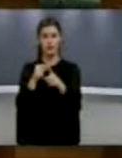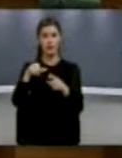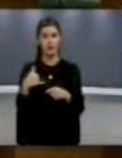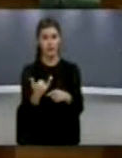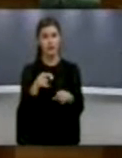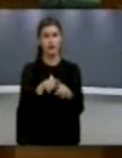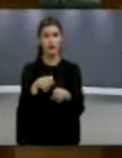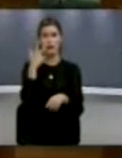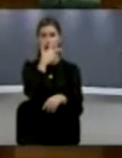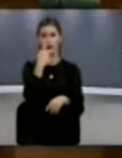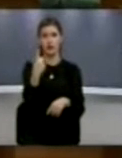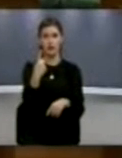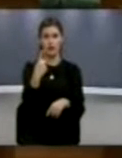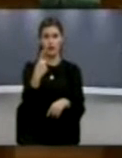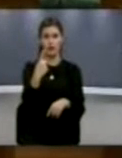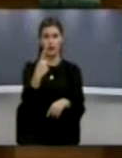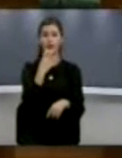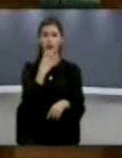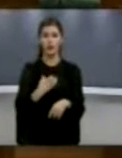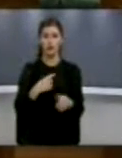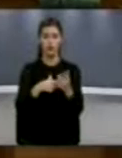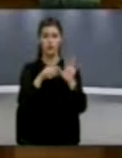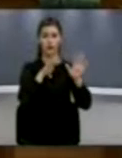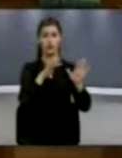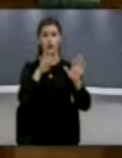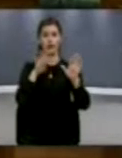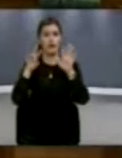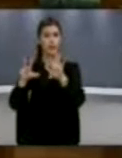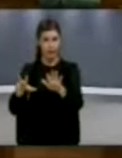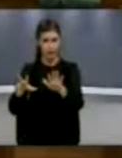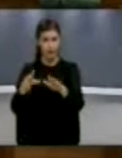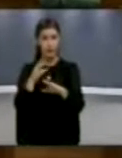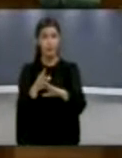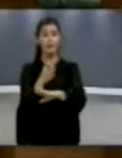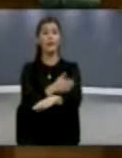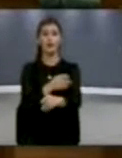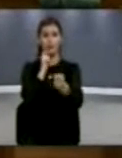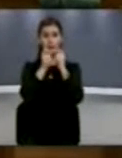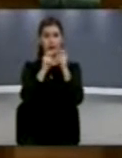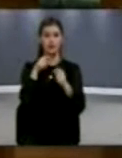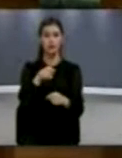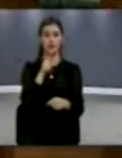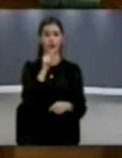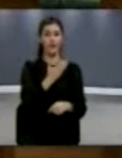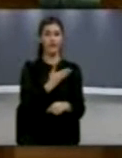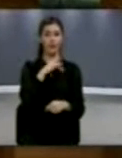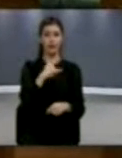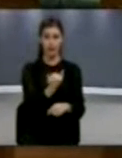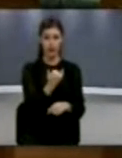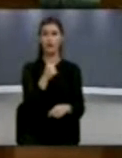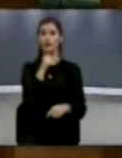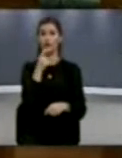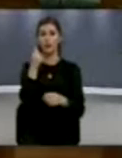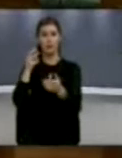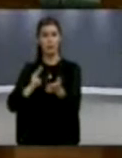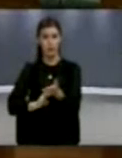me 30.2 të vitit 1188, përveç në ndryshimit të vijes kufitare nga marveshje e demarkasionit në mes të rëfëjës dhe irejë mës me